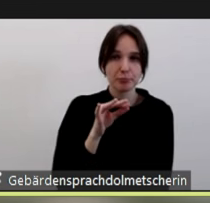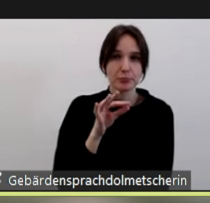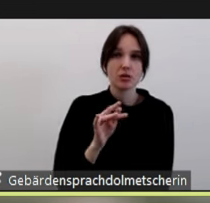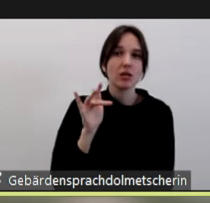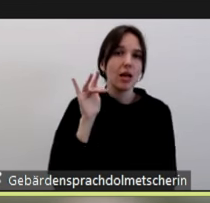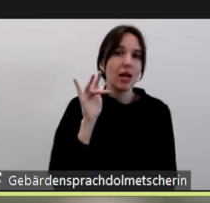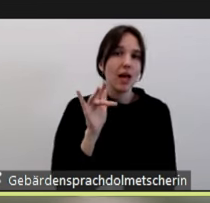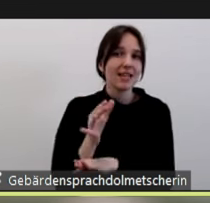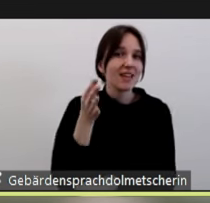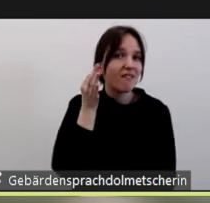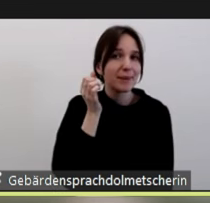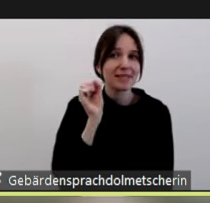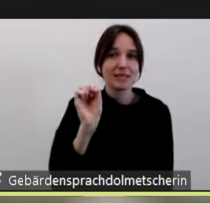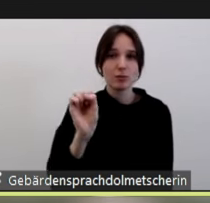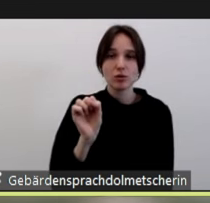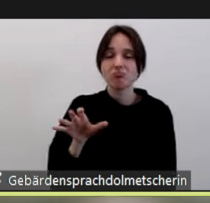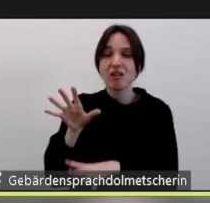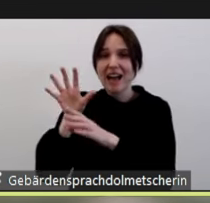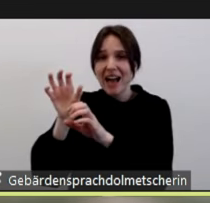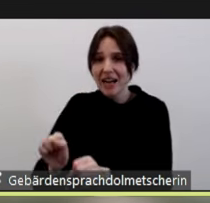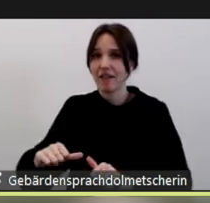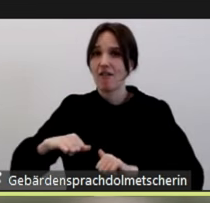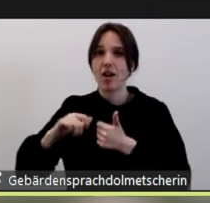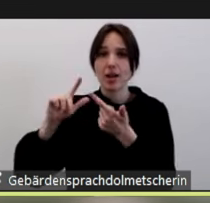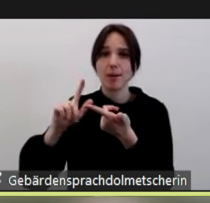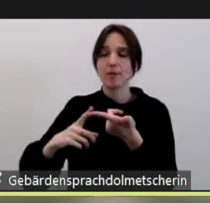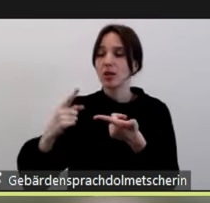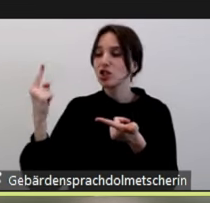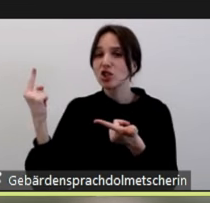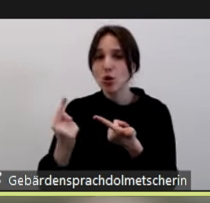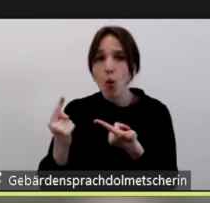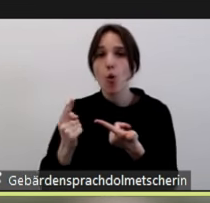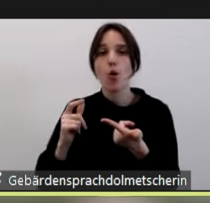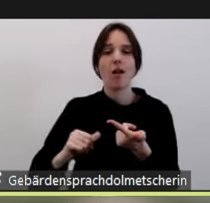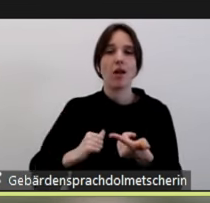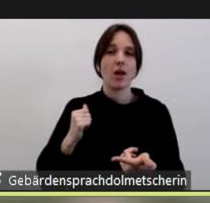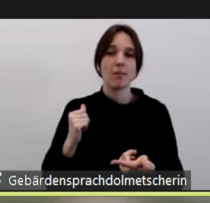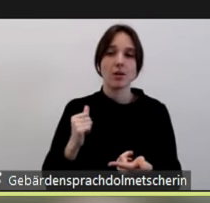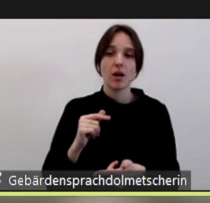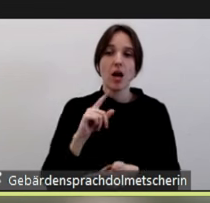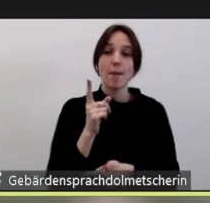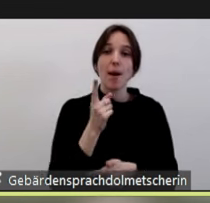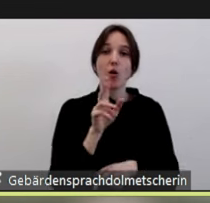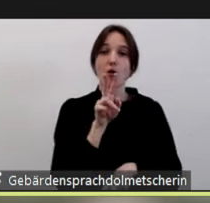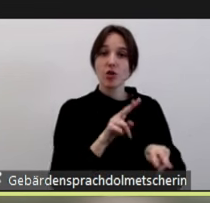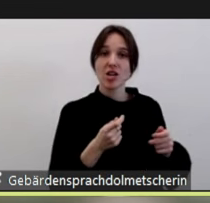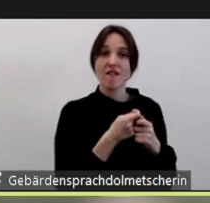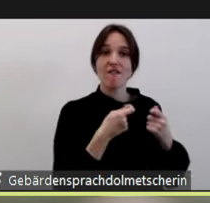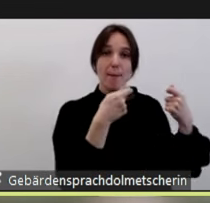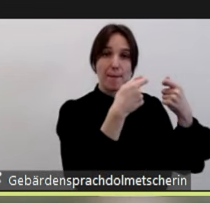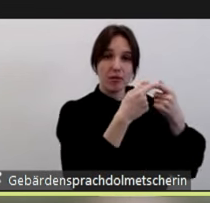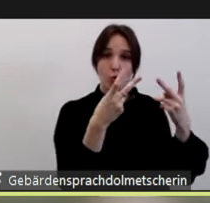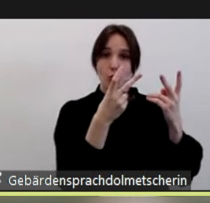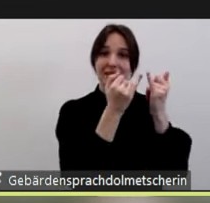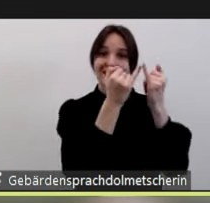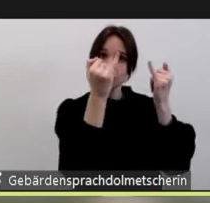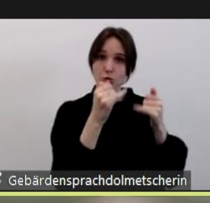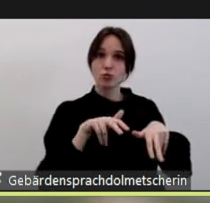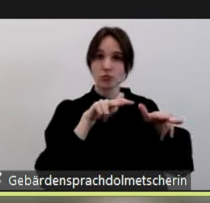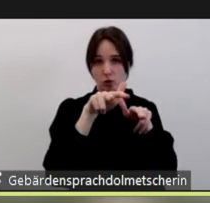Bedrohungen, antifeministischen Angriffen betroffen sind, aber auch Verbände, Institutionen, Organisationen.